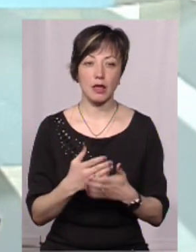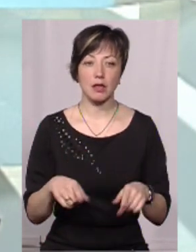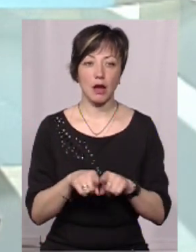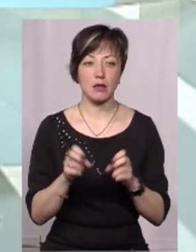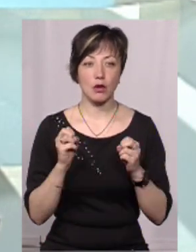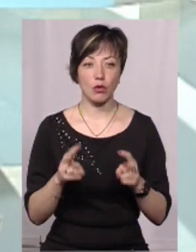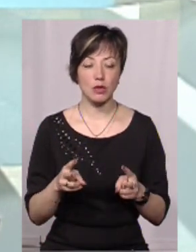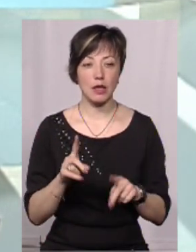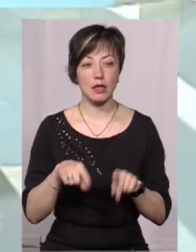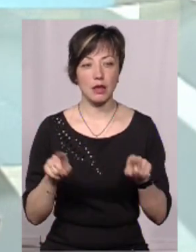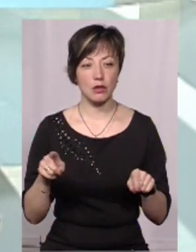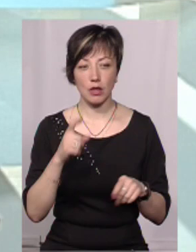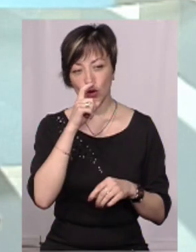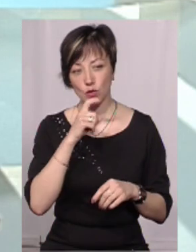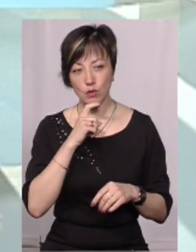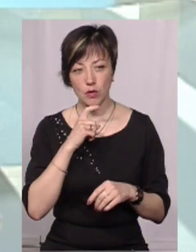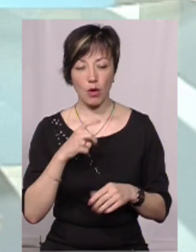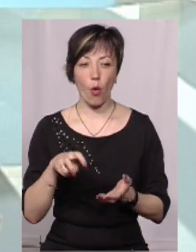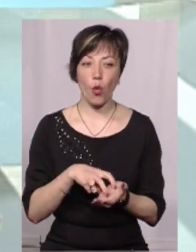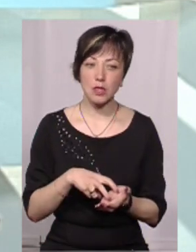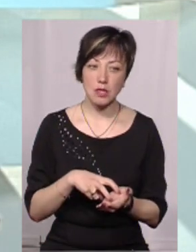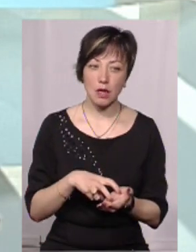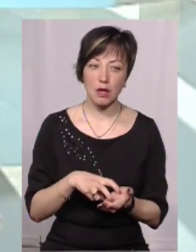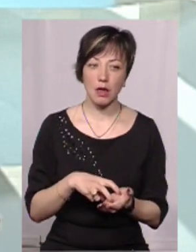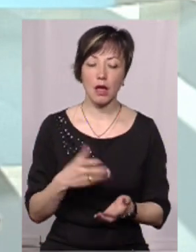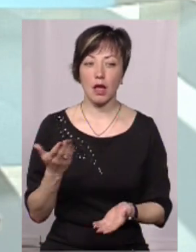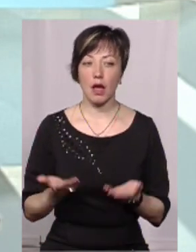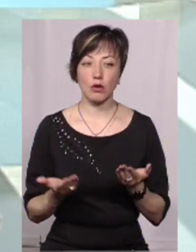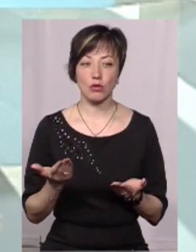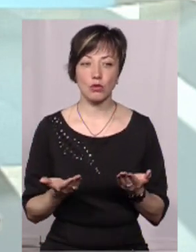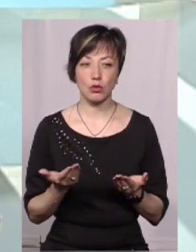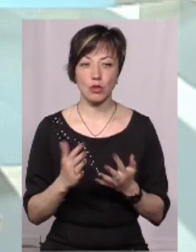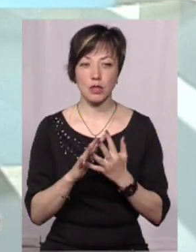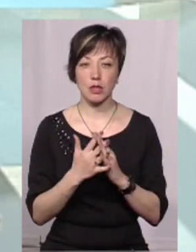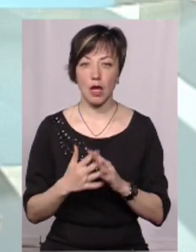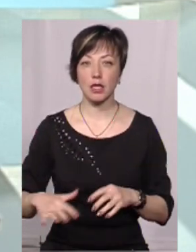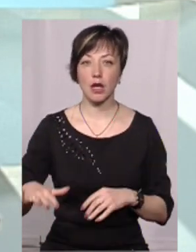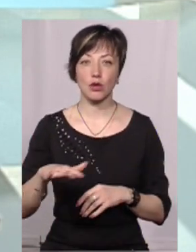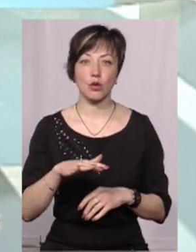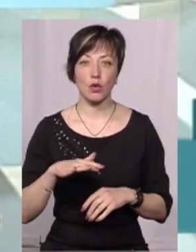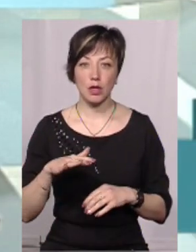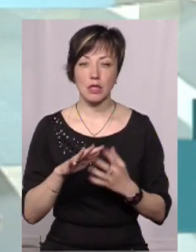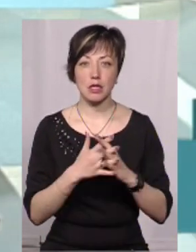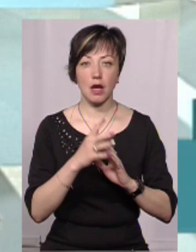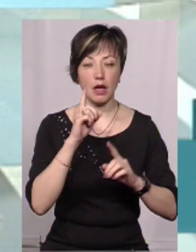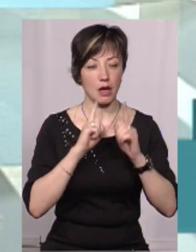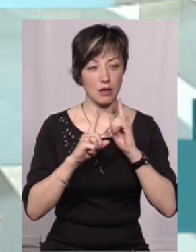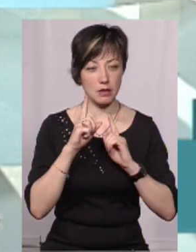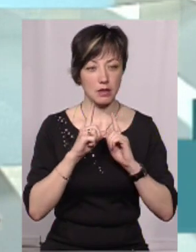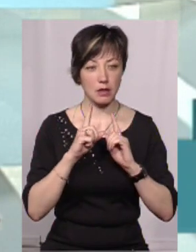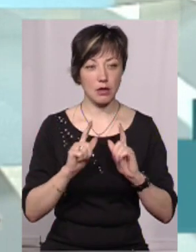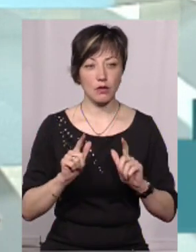загроза, дещо непрозуміння, острах. Якщо сільська територія, сільська рада